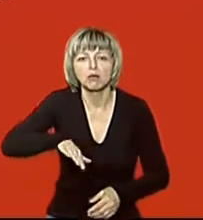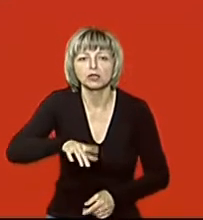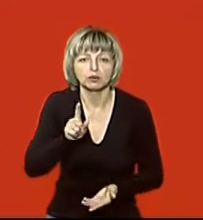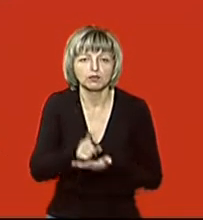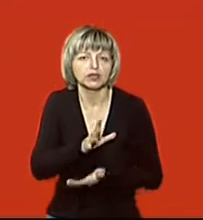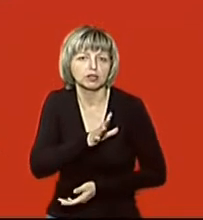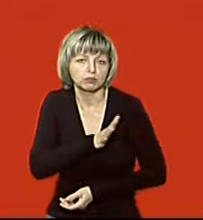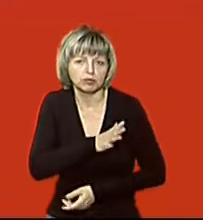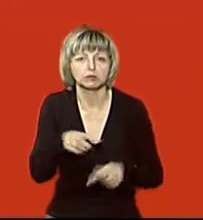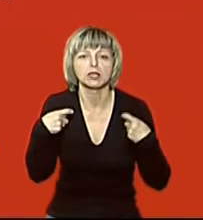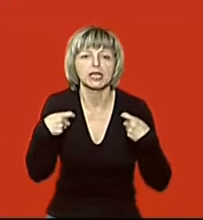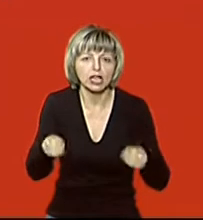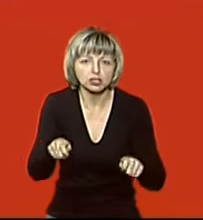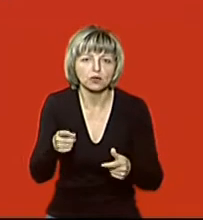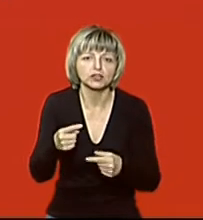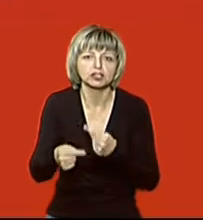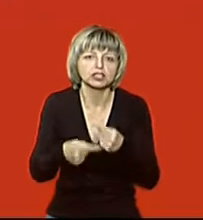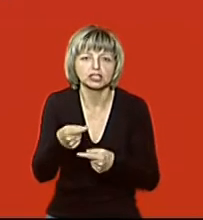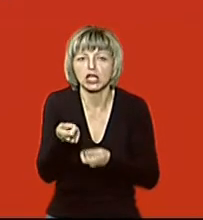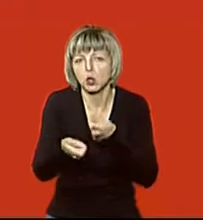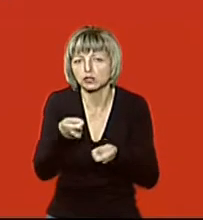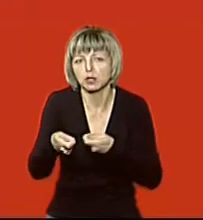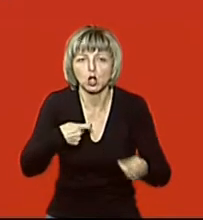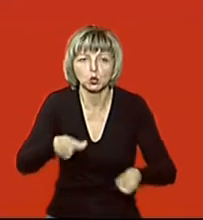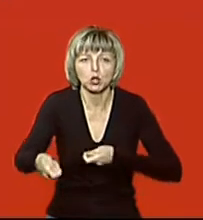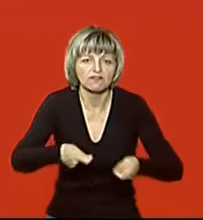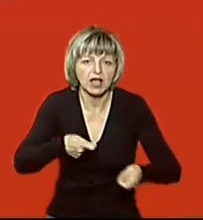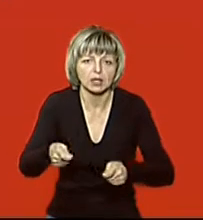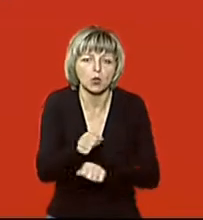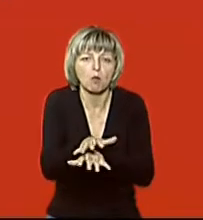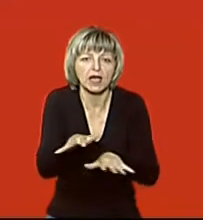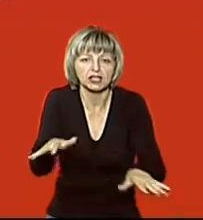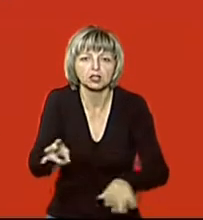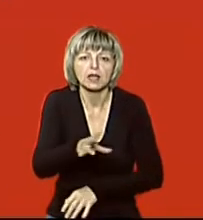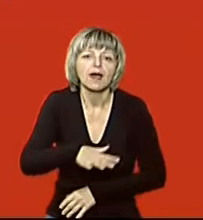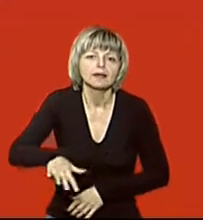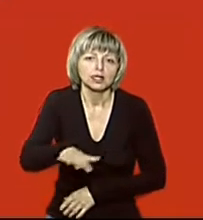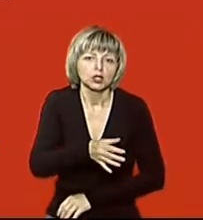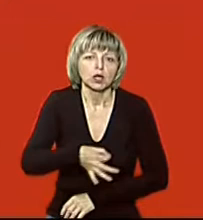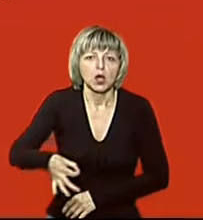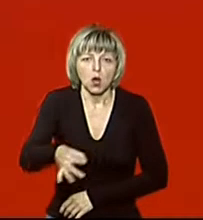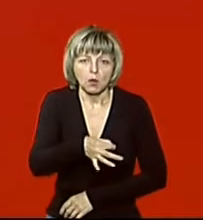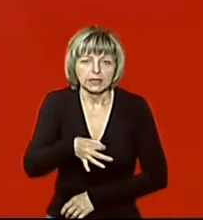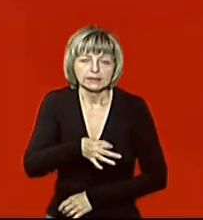мали бути реалізовані через роздрібну торгівельну мережу на території області.